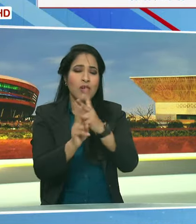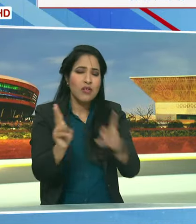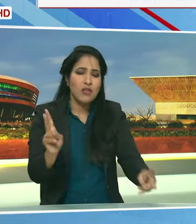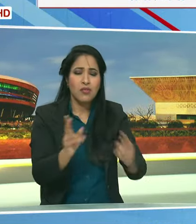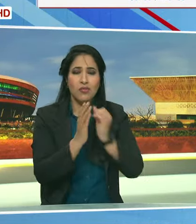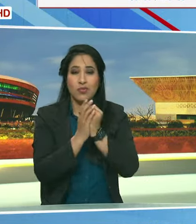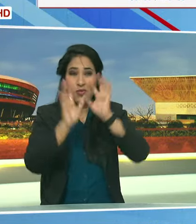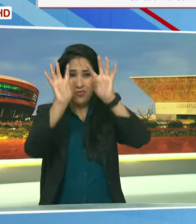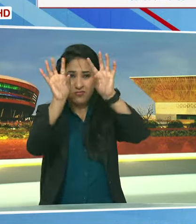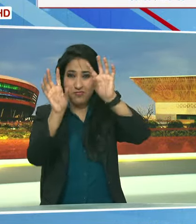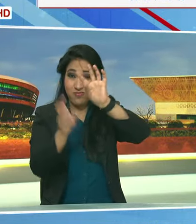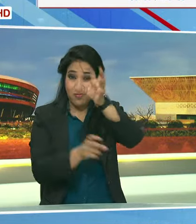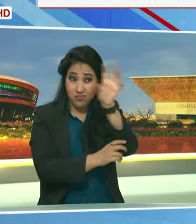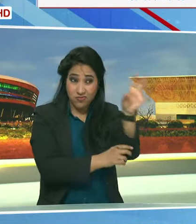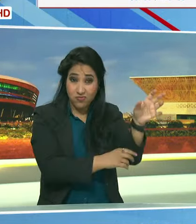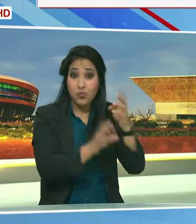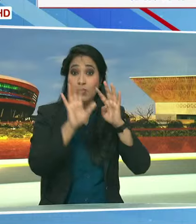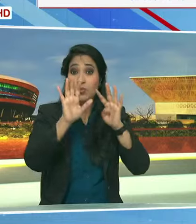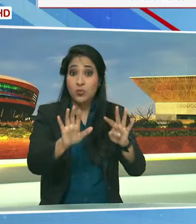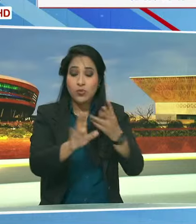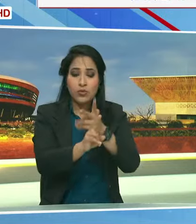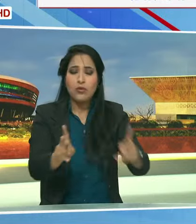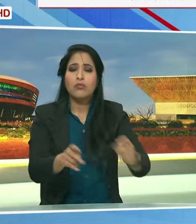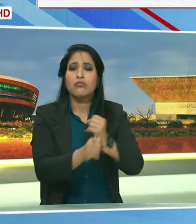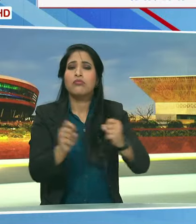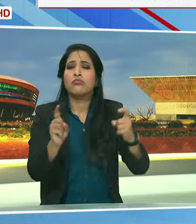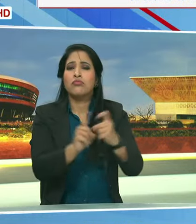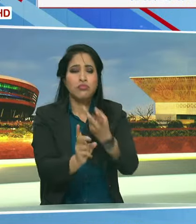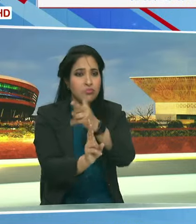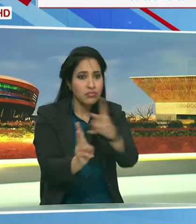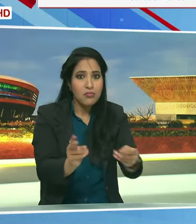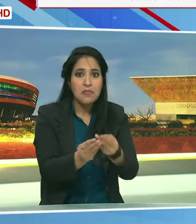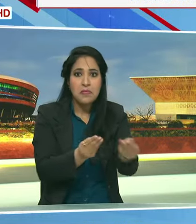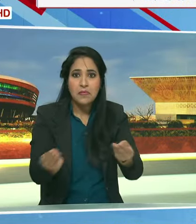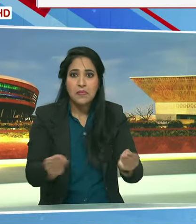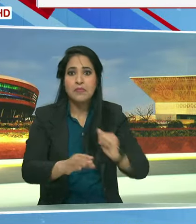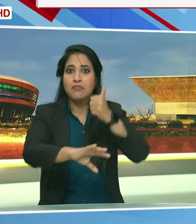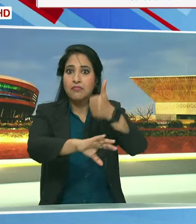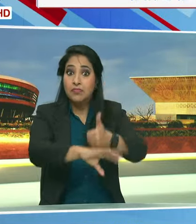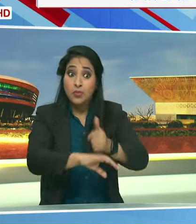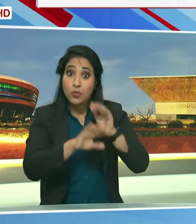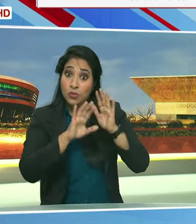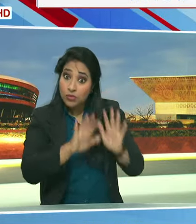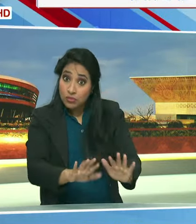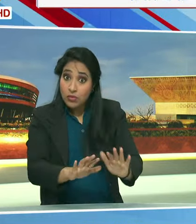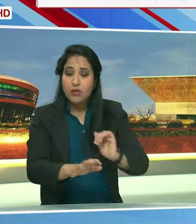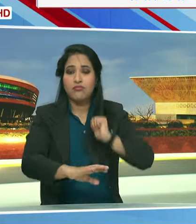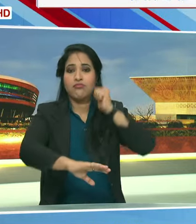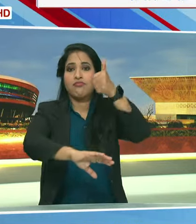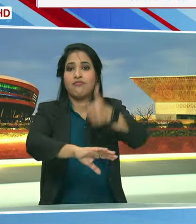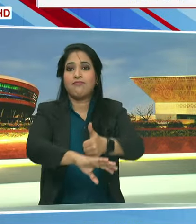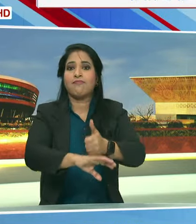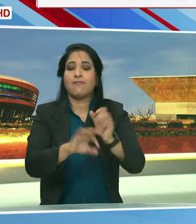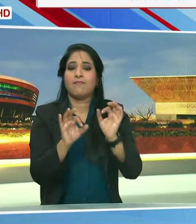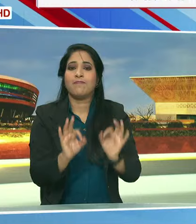देवी देवताओं का प्रतिष्ठित की जाएगी वहाँ पर कि देवी देपता की मौझूदगी में प्रान प्रतिष्ठा महो सभो तो आज